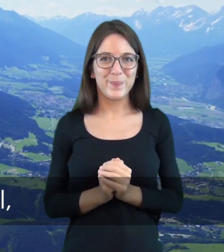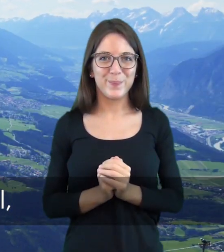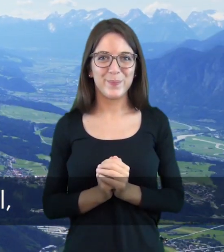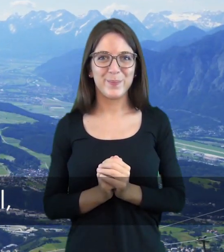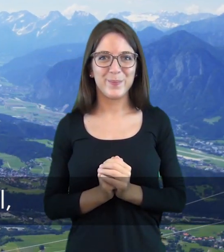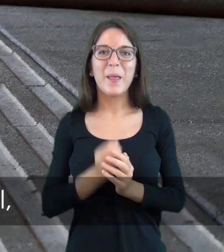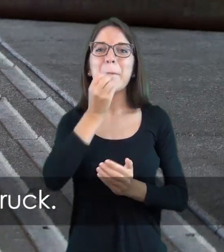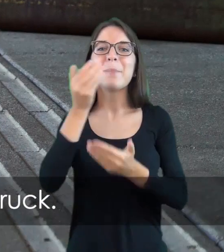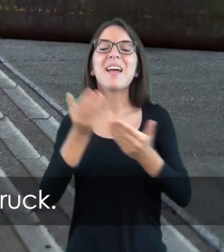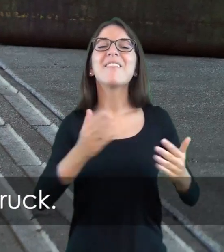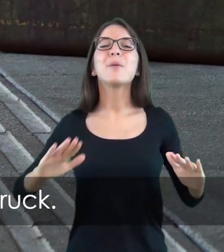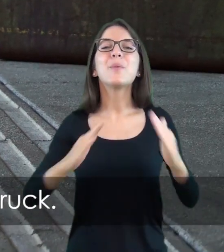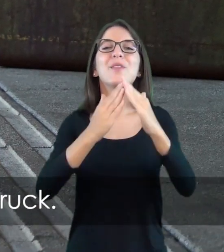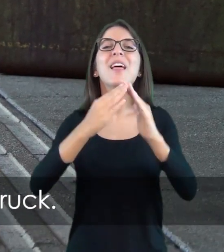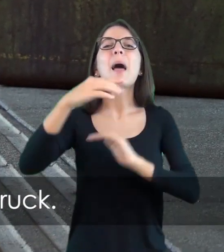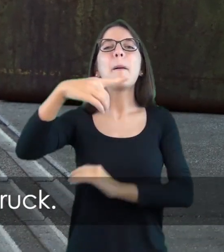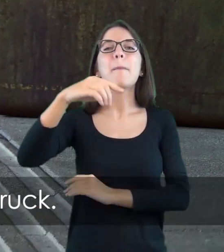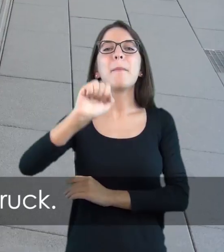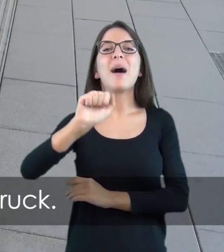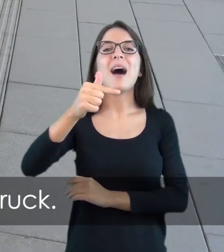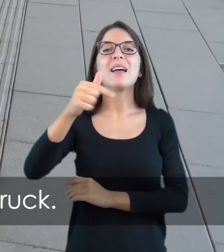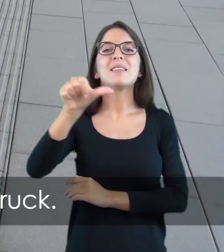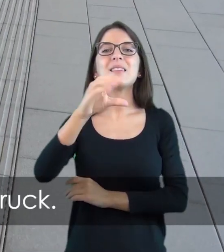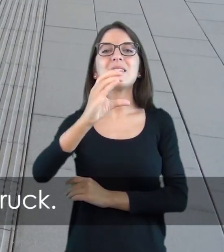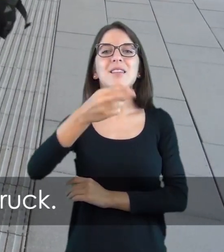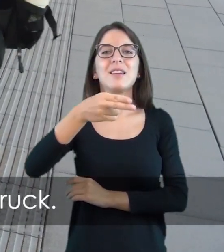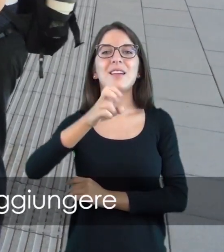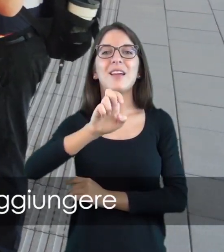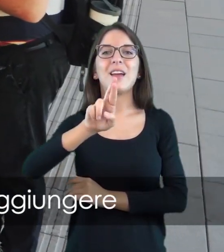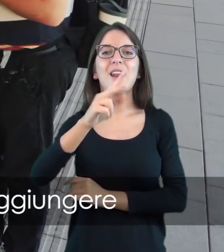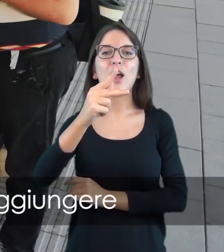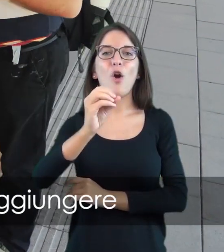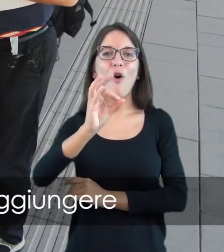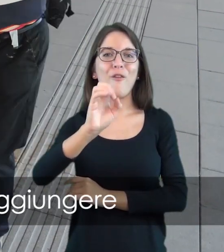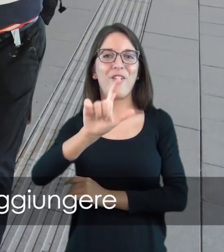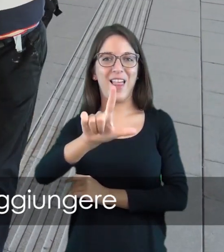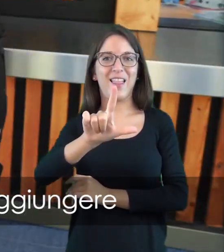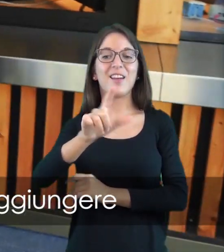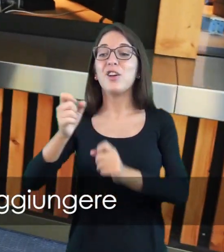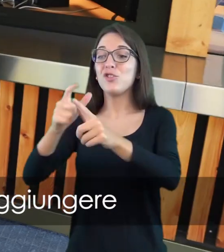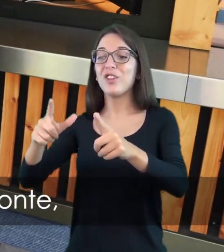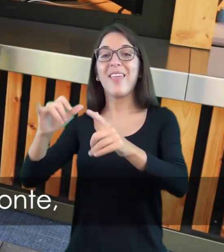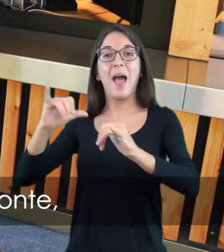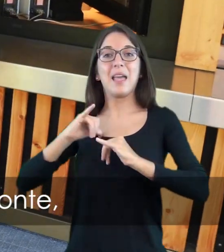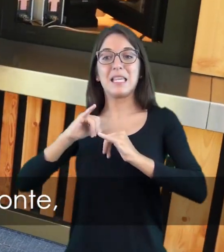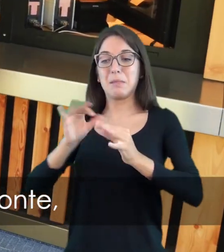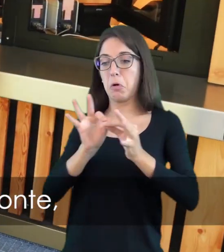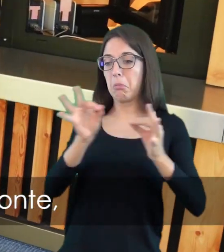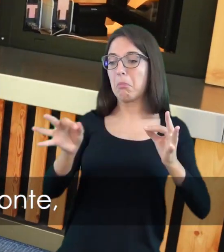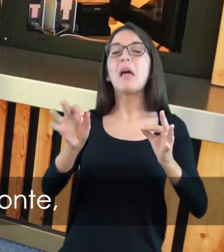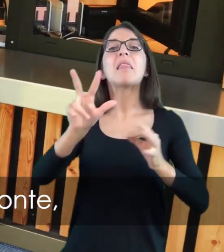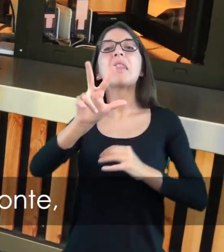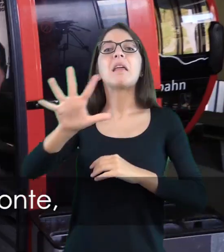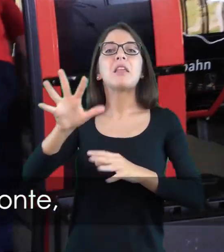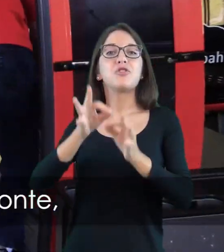Benvenuti sul Patcher Kofel, a 35 minuti dalla città di Innsbruck. Qui la nuova funivia permette di raggiungere in